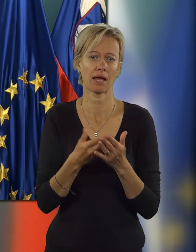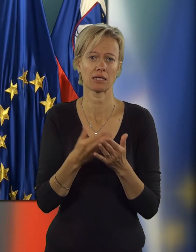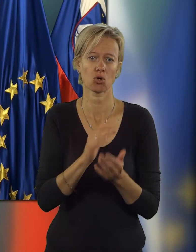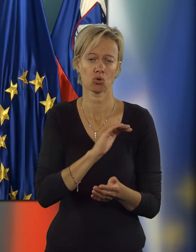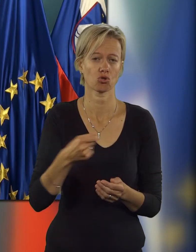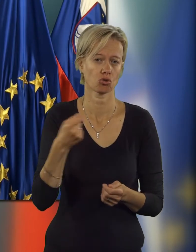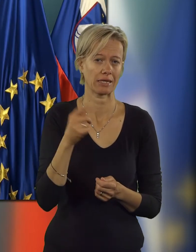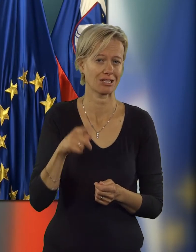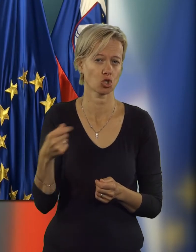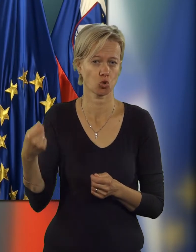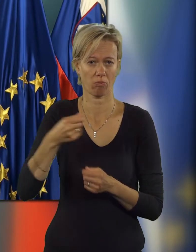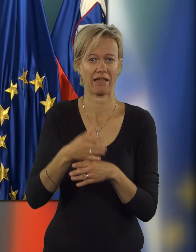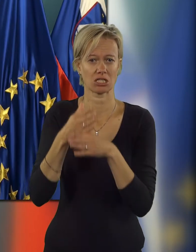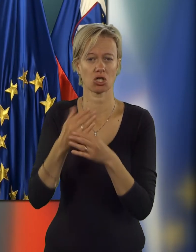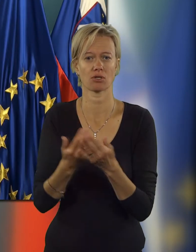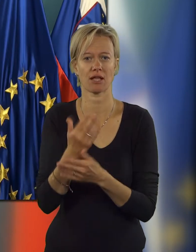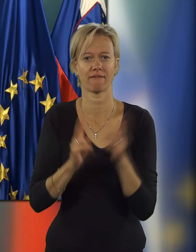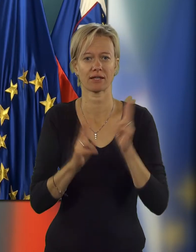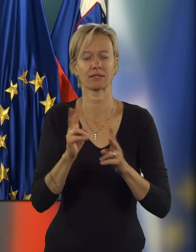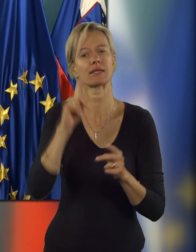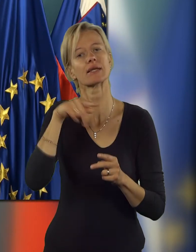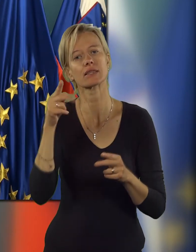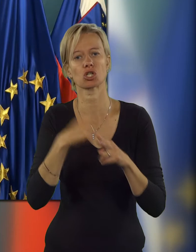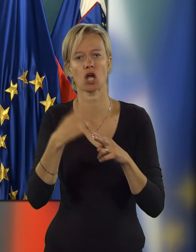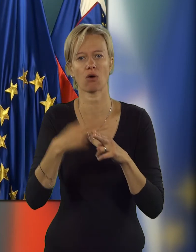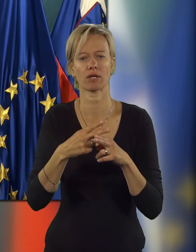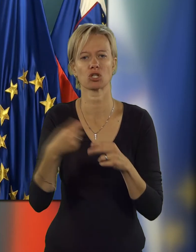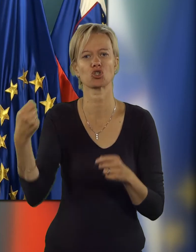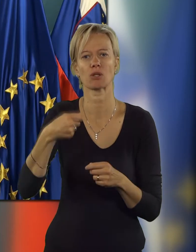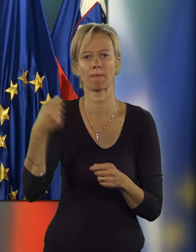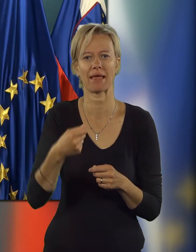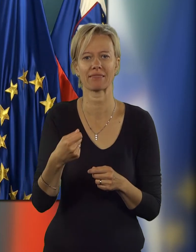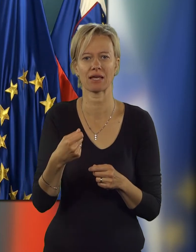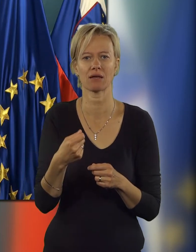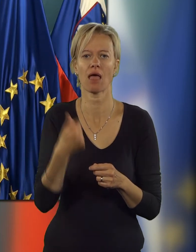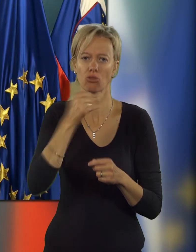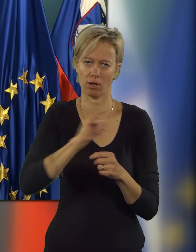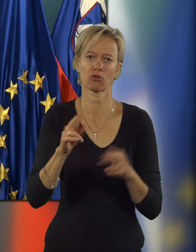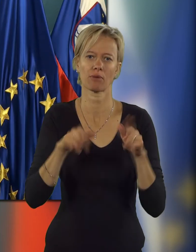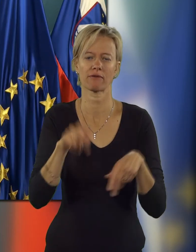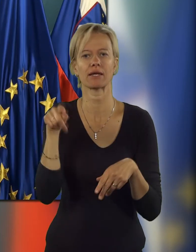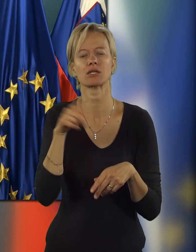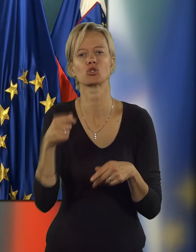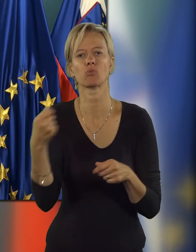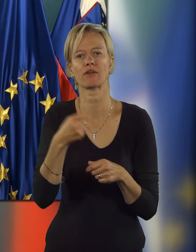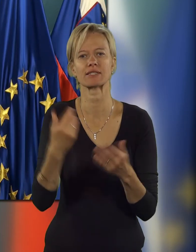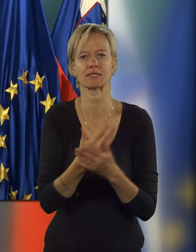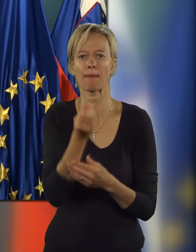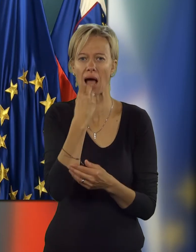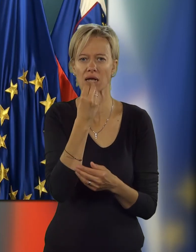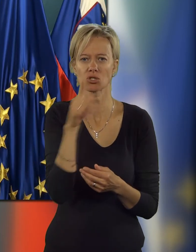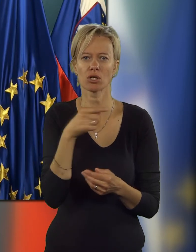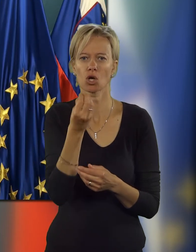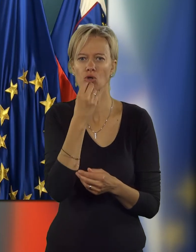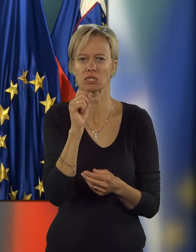dejansko otroški dodatek in subvencijo za vrtec, in pa tudi državne štipendije so enoletna pravica, in pa subvencija